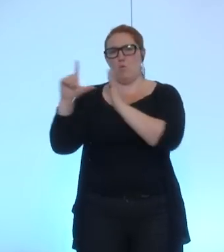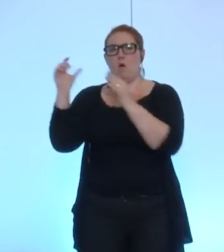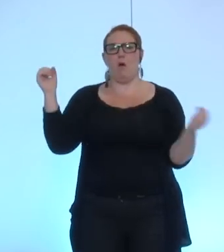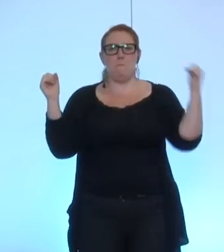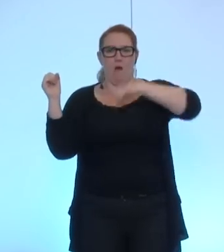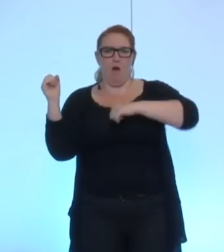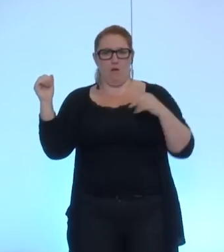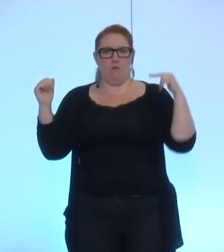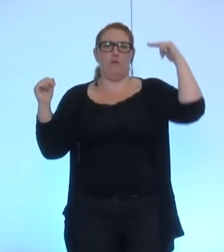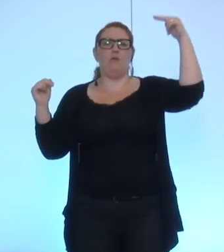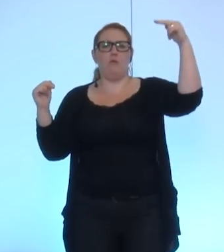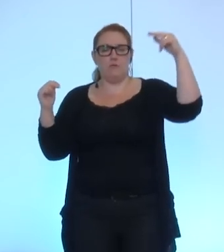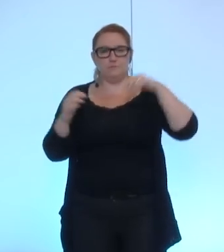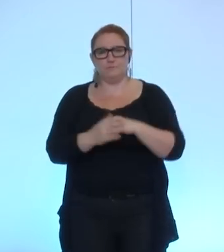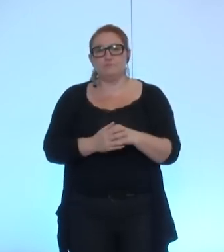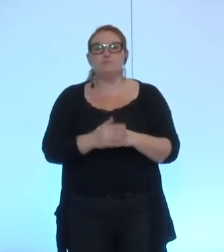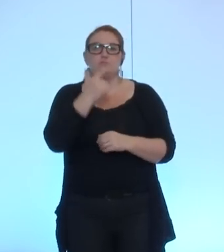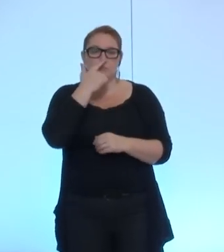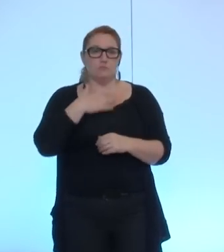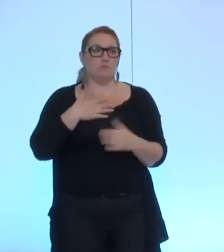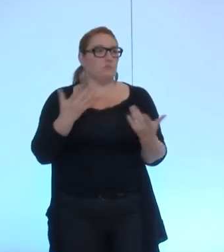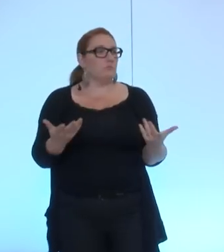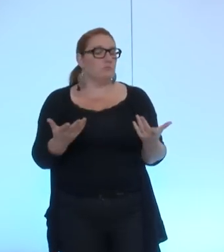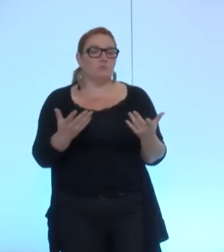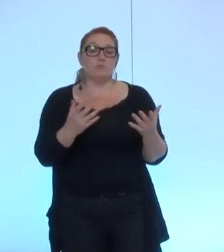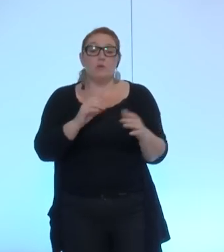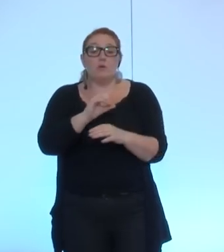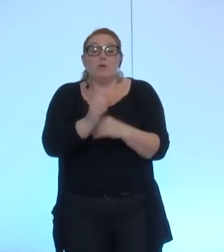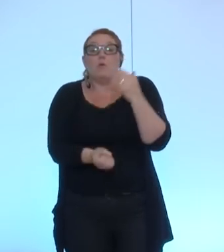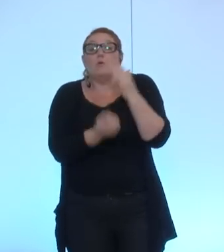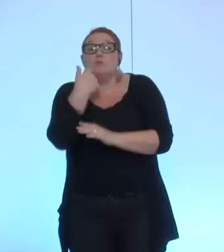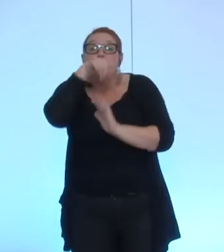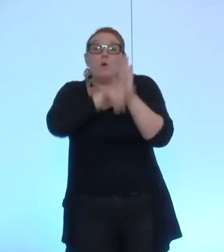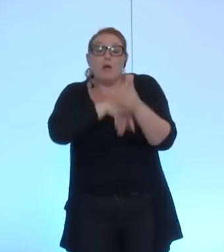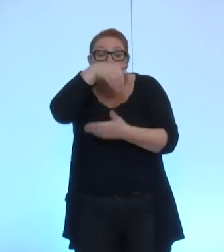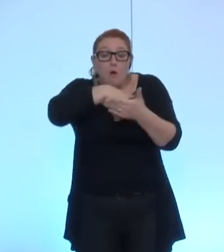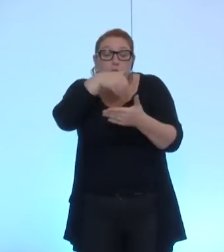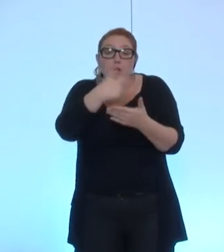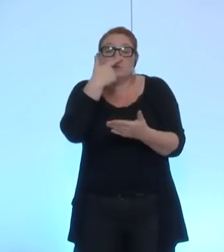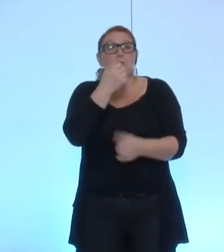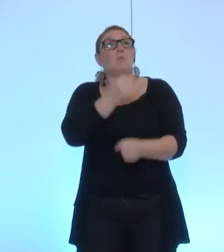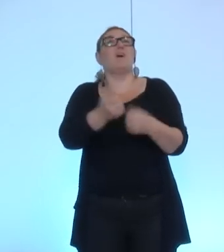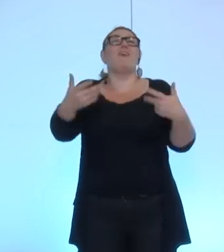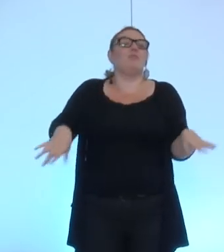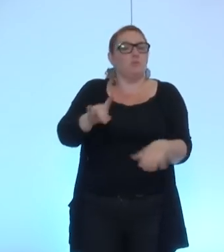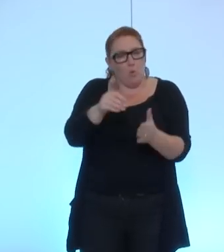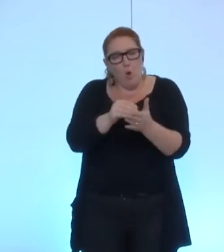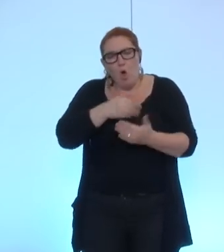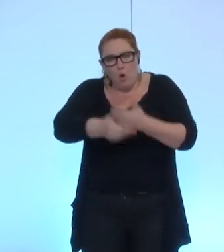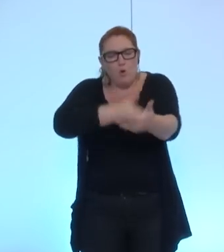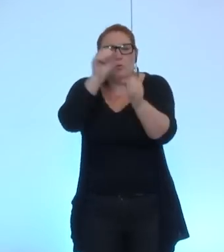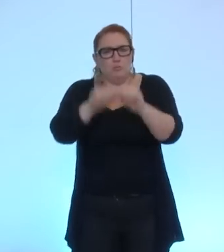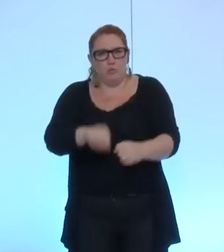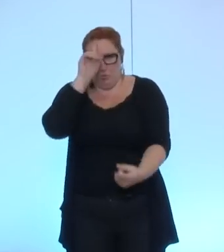continuera au-delà de cette mise en place de ce nouveau règlement intérieur pour améliorer nos débats.